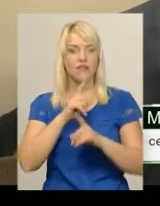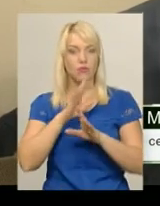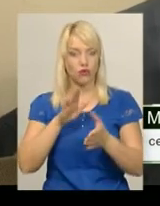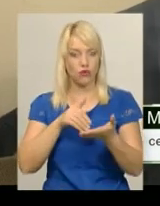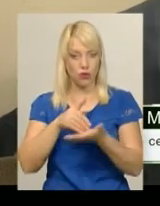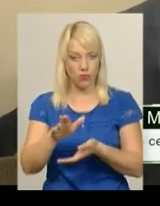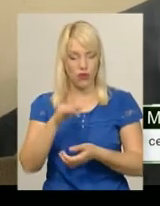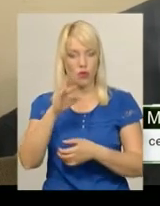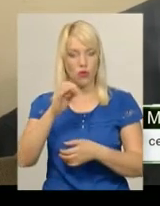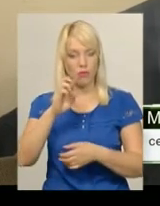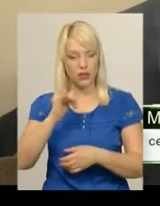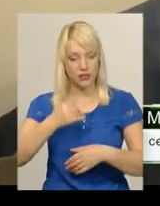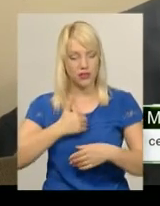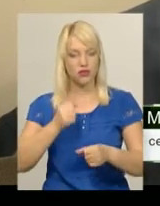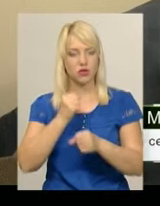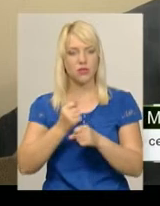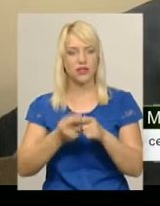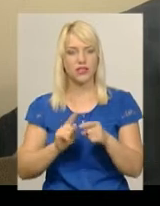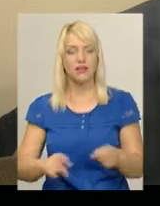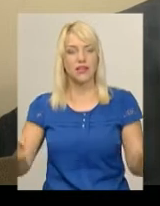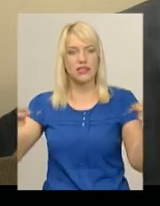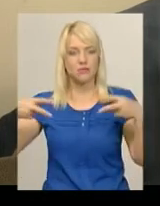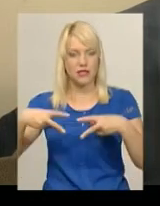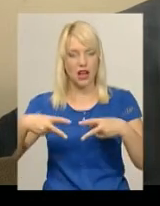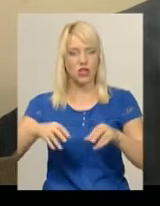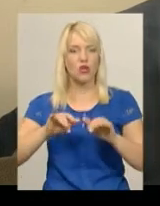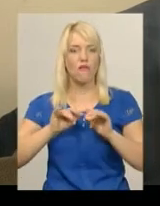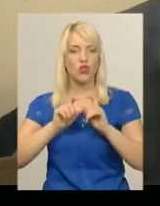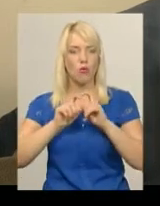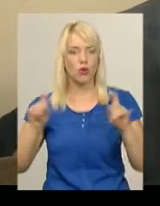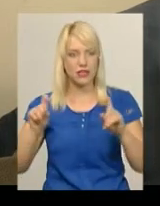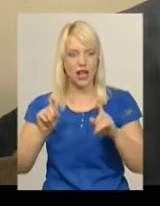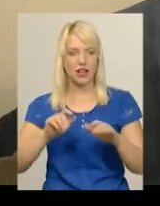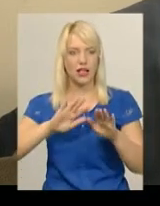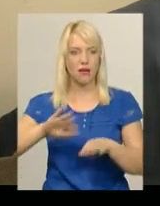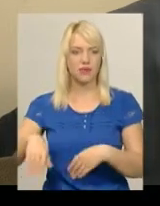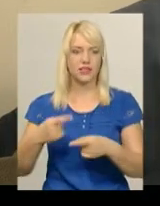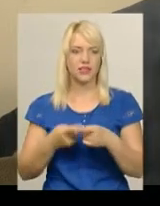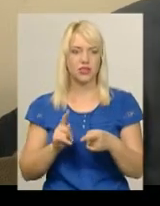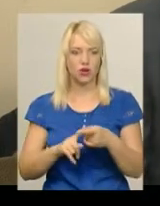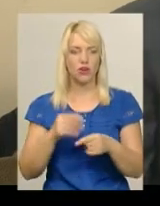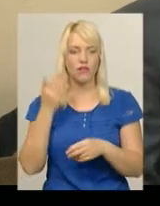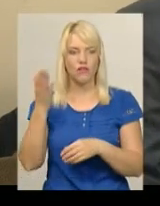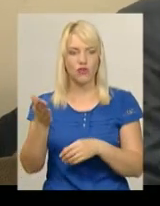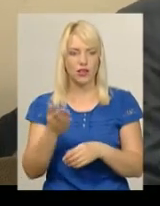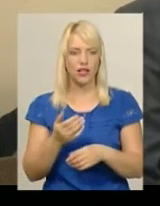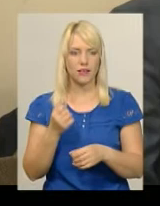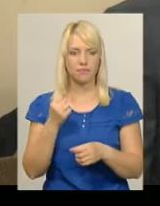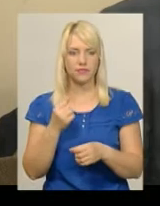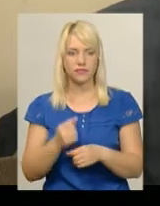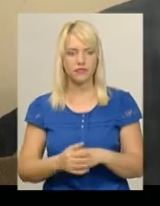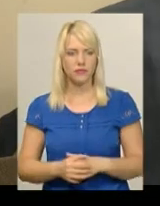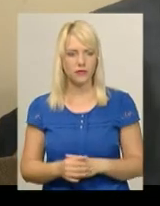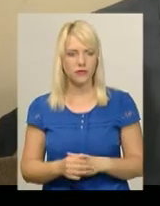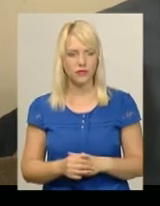але хотів би зробити це в спеціалізованому закладі. Після того вони мене доставили на Сацінського,